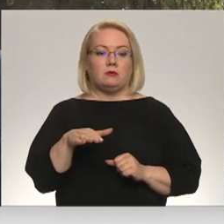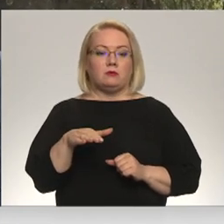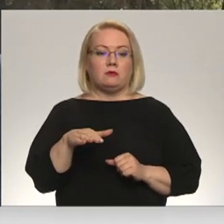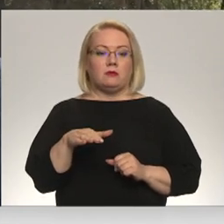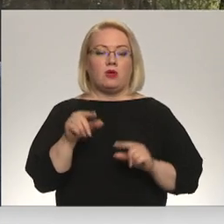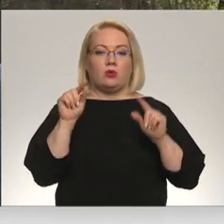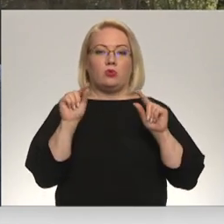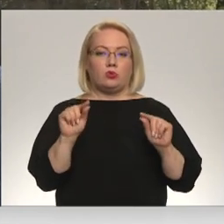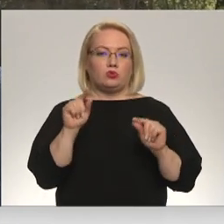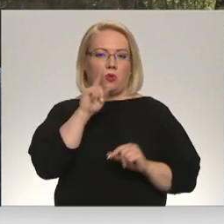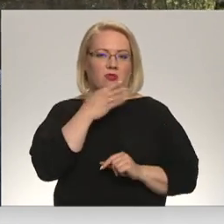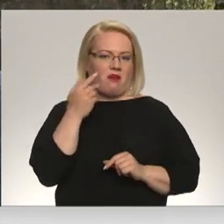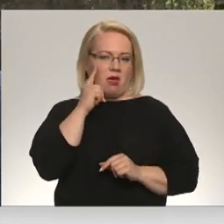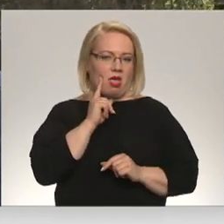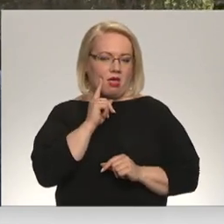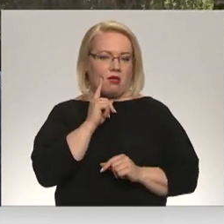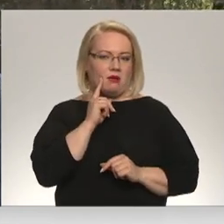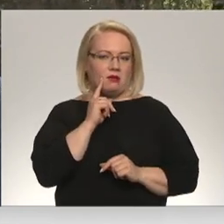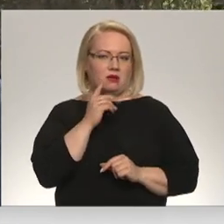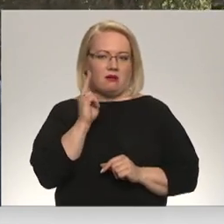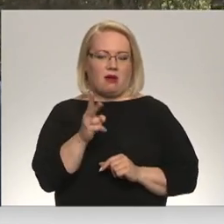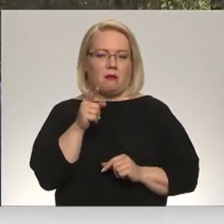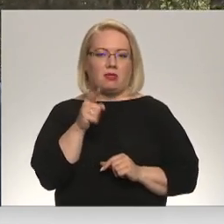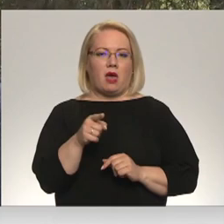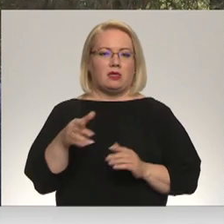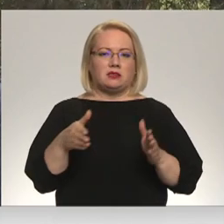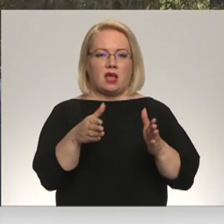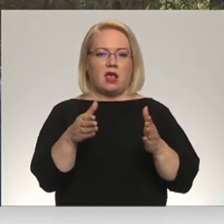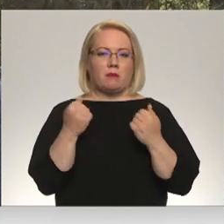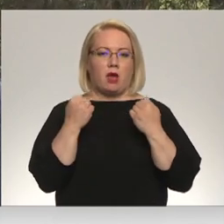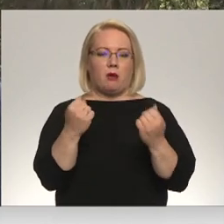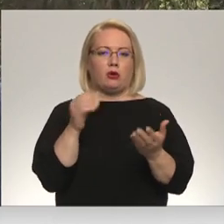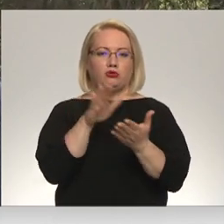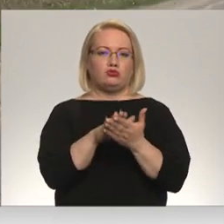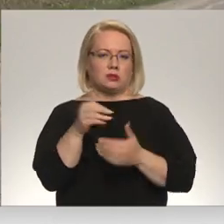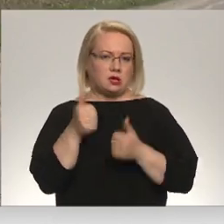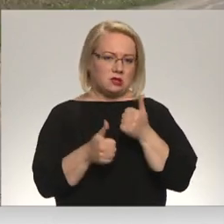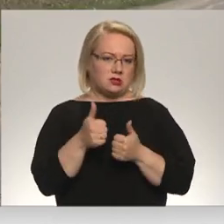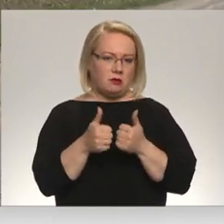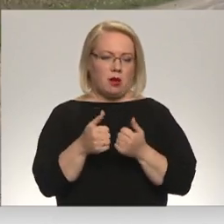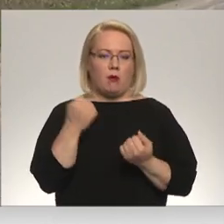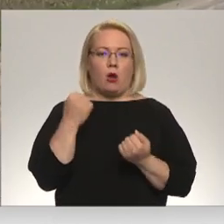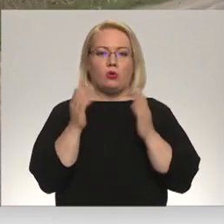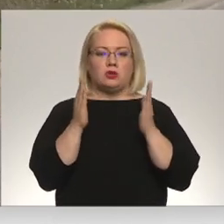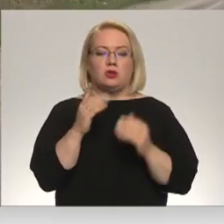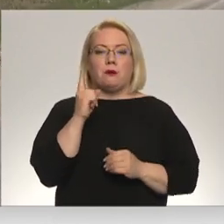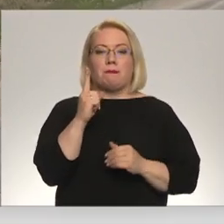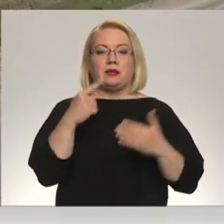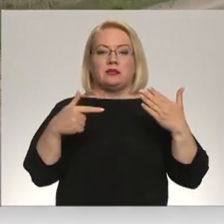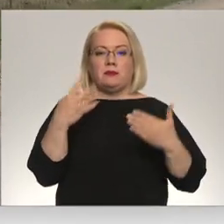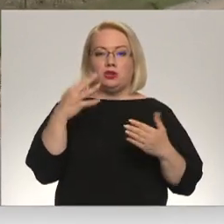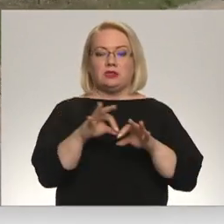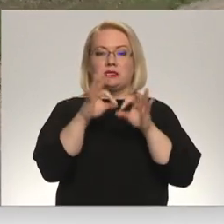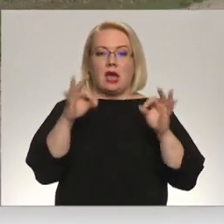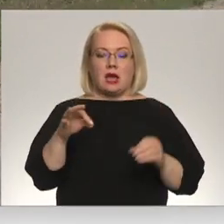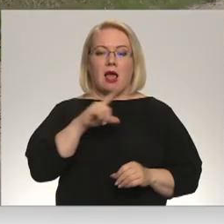Mazliet nē, ka pa tādiem ceļiem ir jābrauc uz sacensībām. Autoceļš P74 sākas šeit